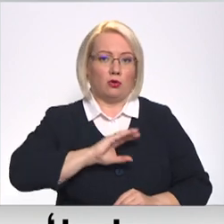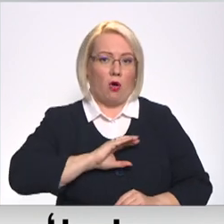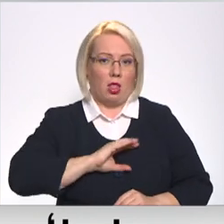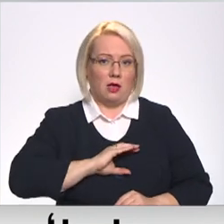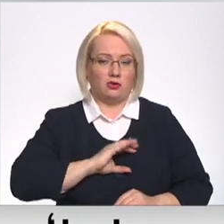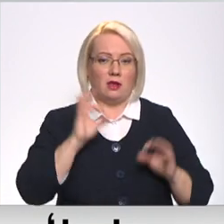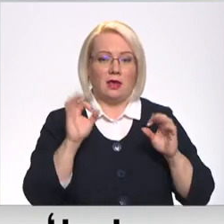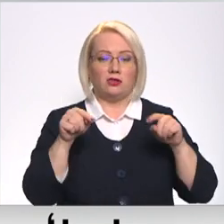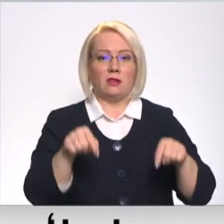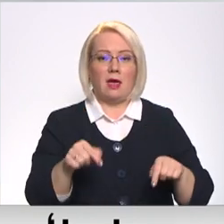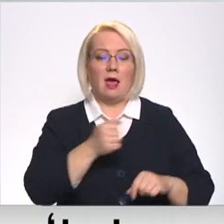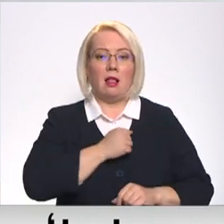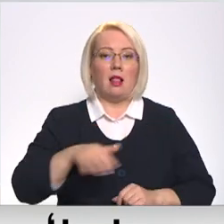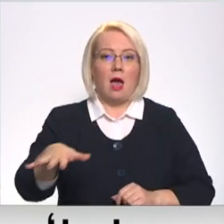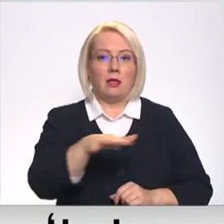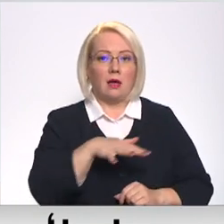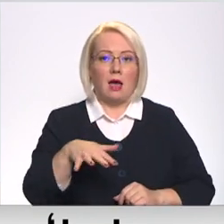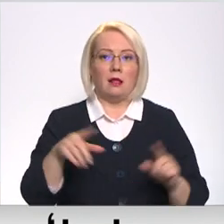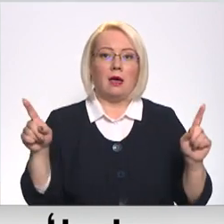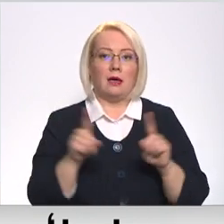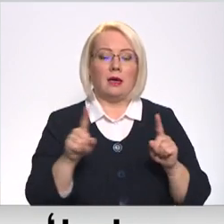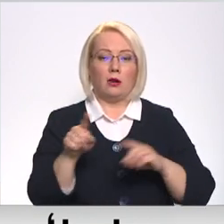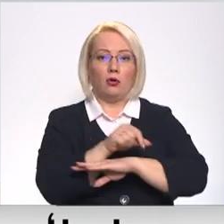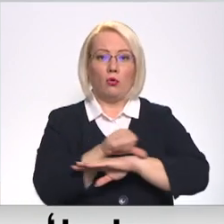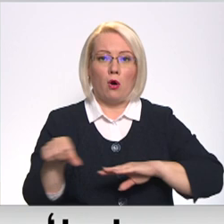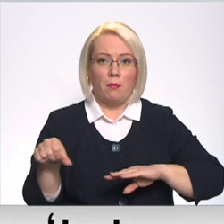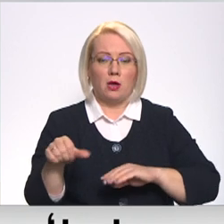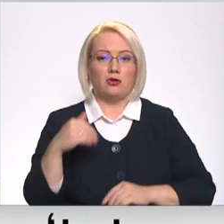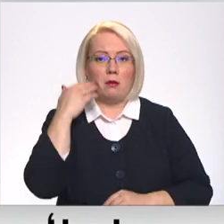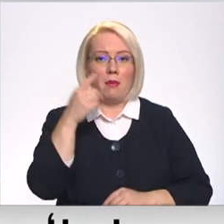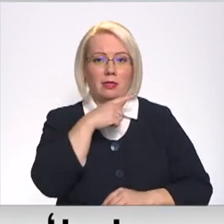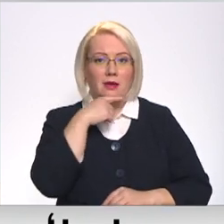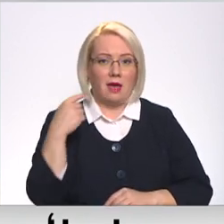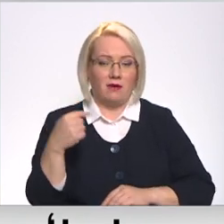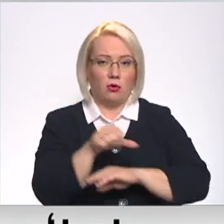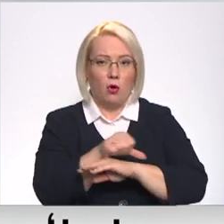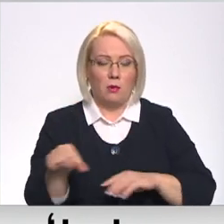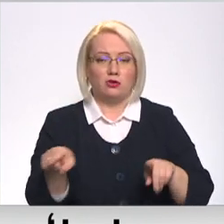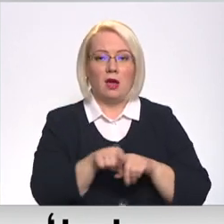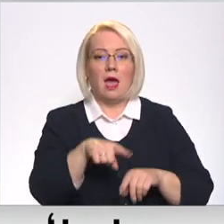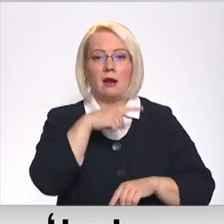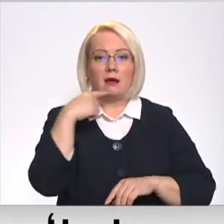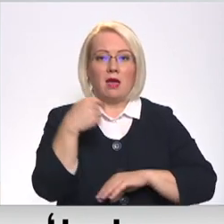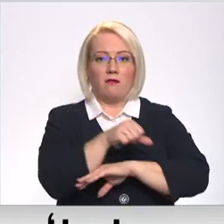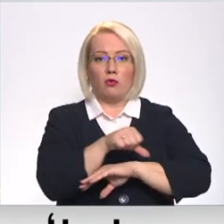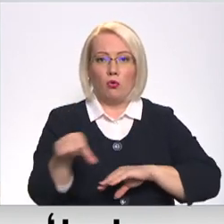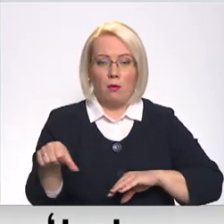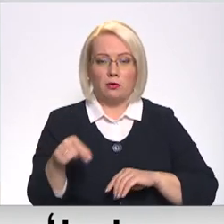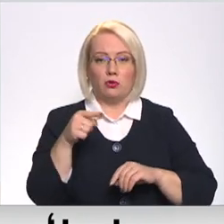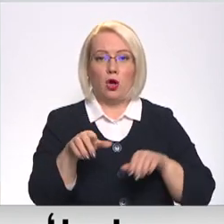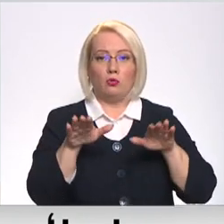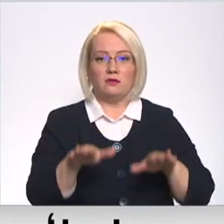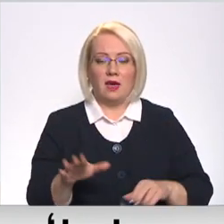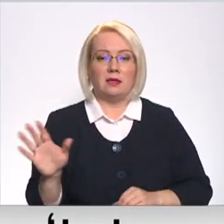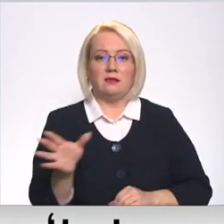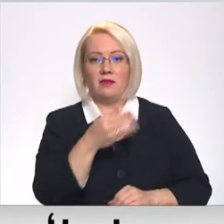Tieši šeit Latgale ir robeža gan ar Baltkrieviju, arī robeža gan ar Krieviju. Un te uz vietas